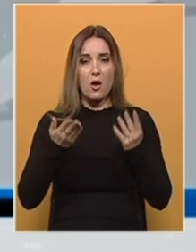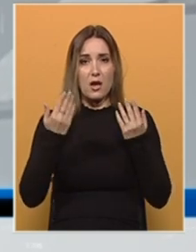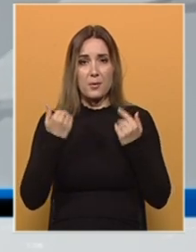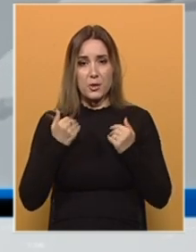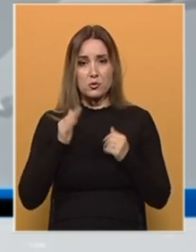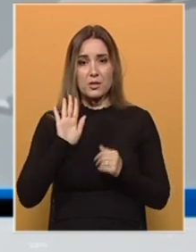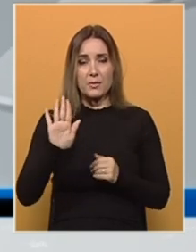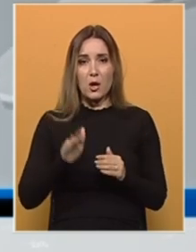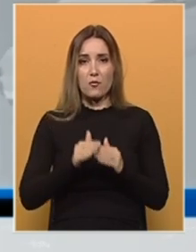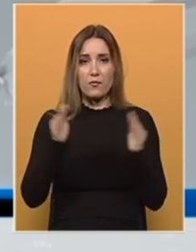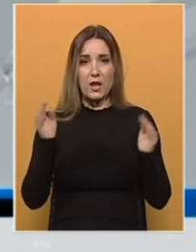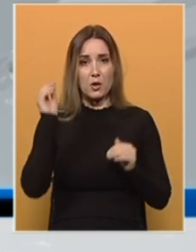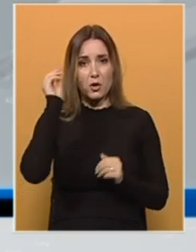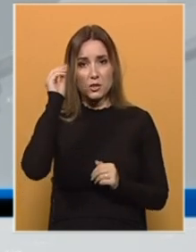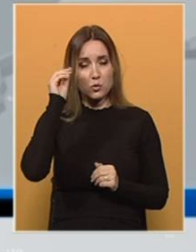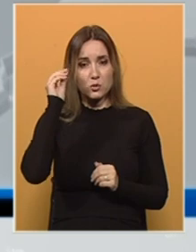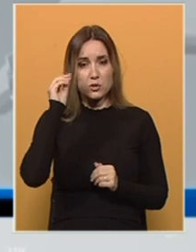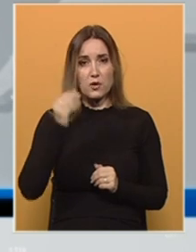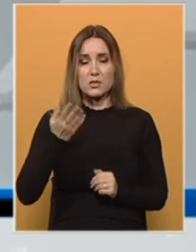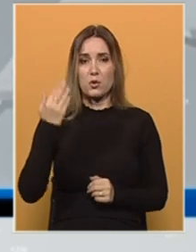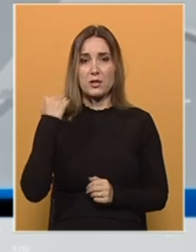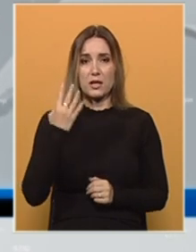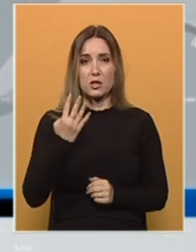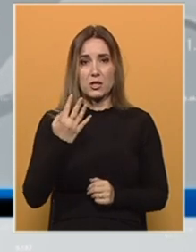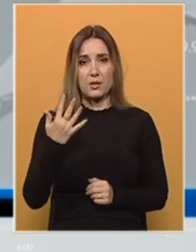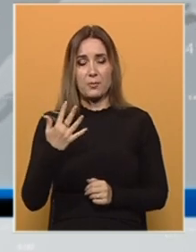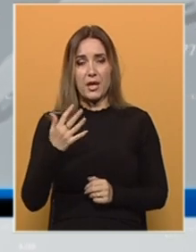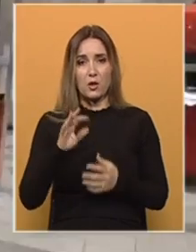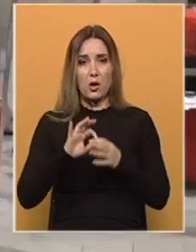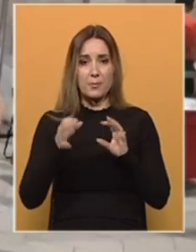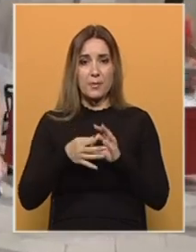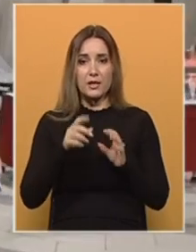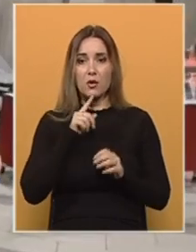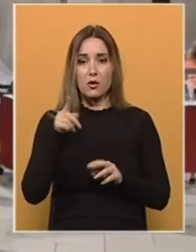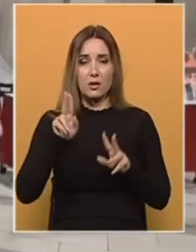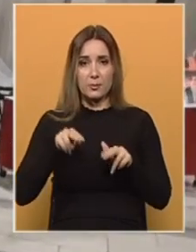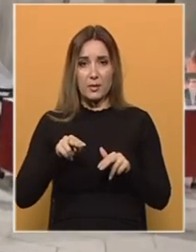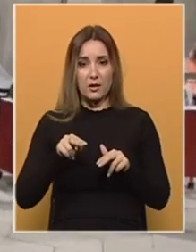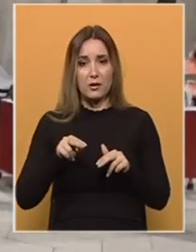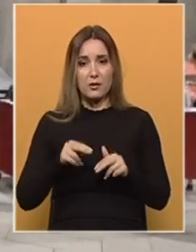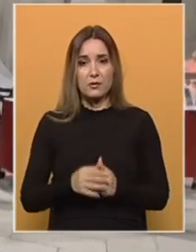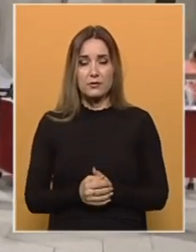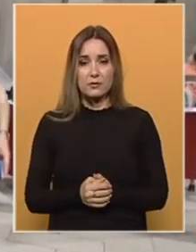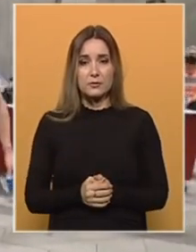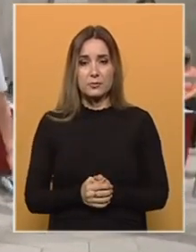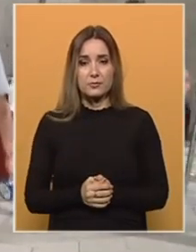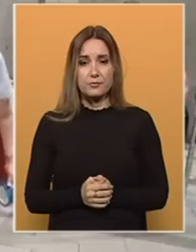njegovo veliko iskustvo iz protekve 4-5 olimpijada koji je nastupio i